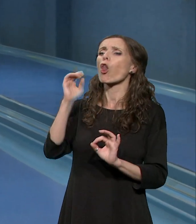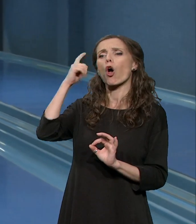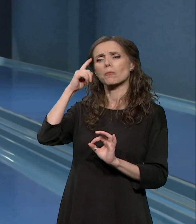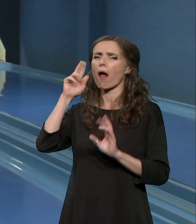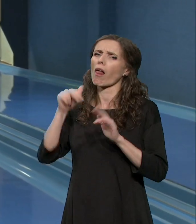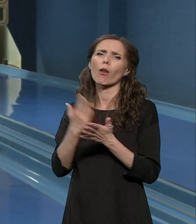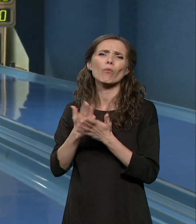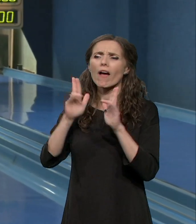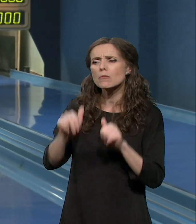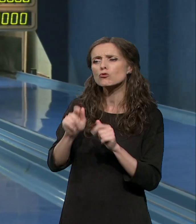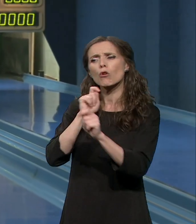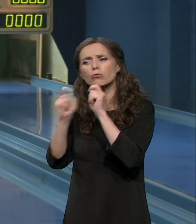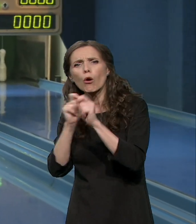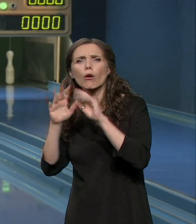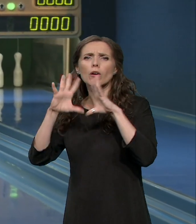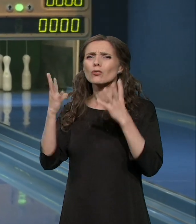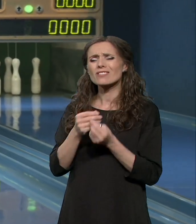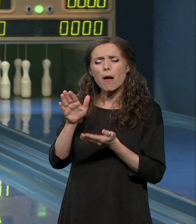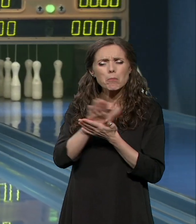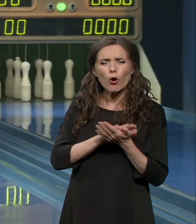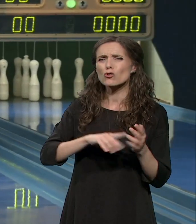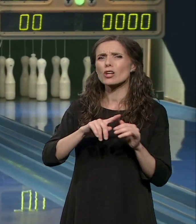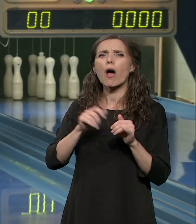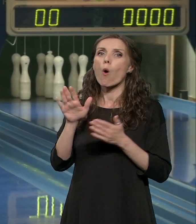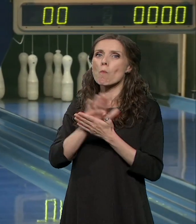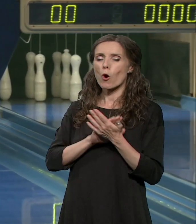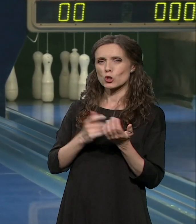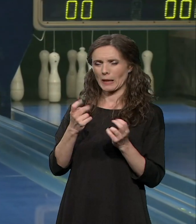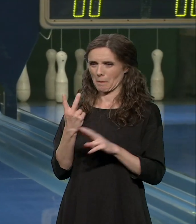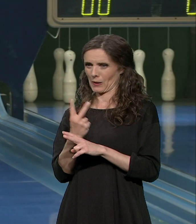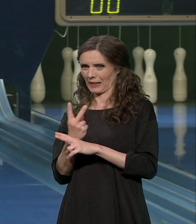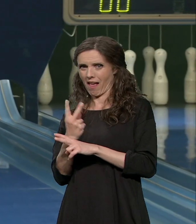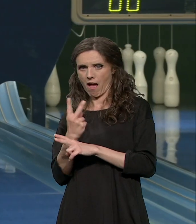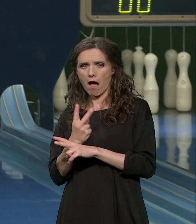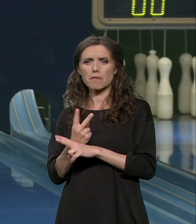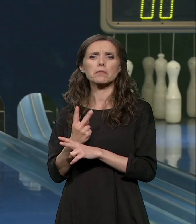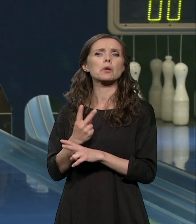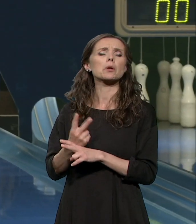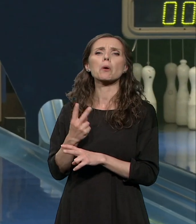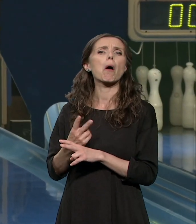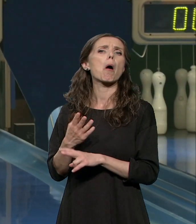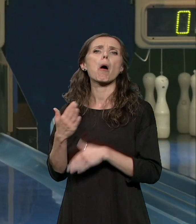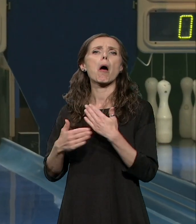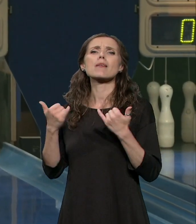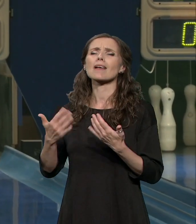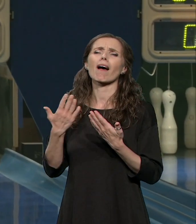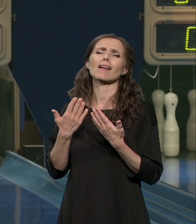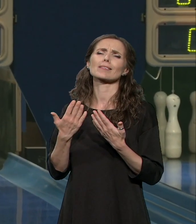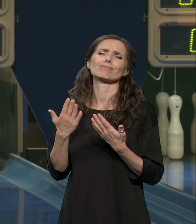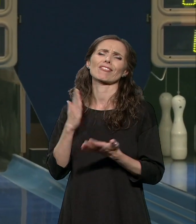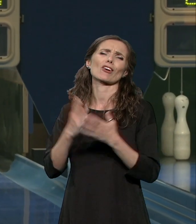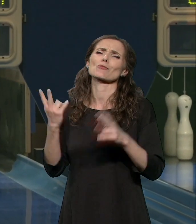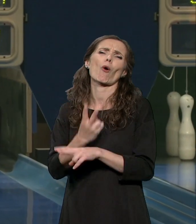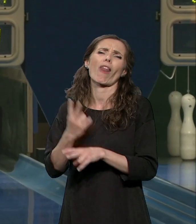dogovore. Tako da od početka, u početku je bilo pro malo privikavanja i to sad već smo uigran tandem,